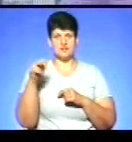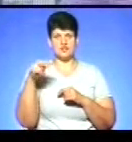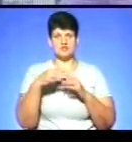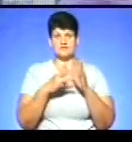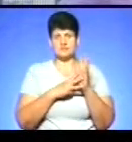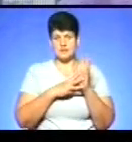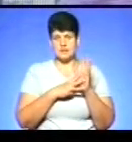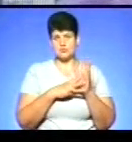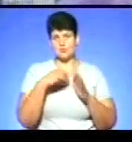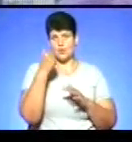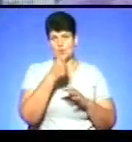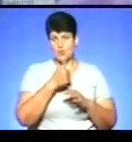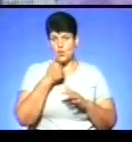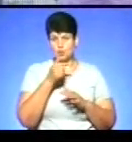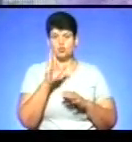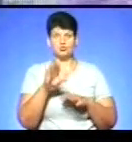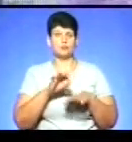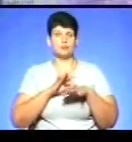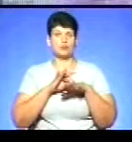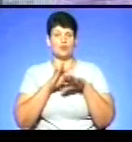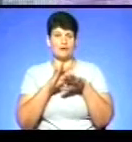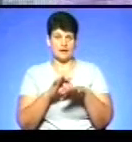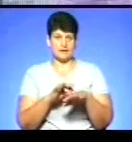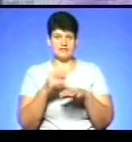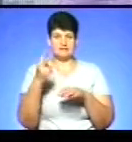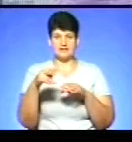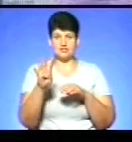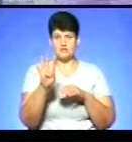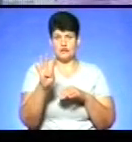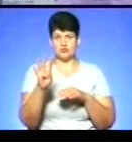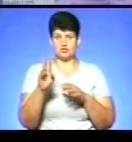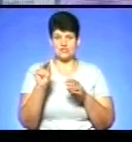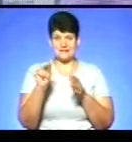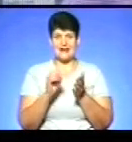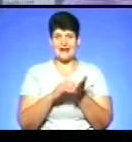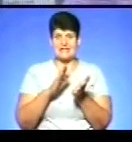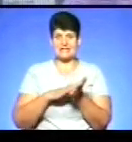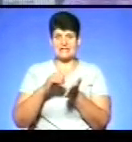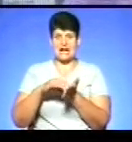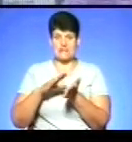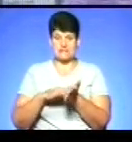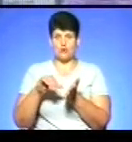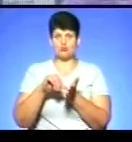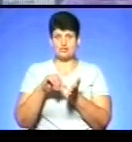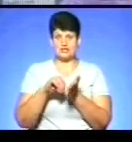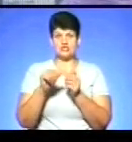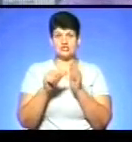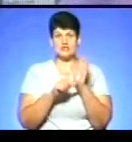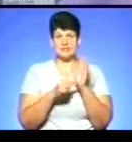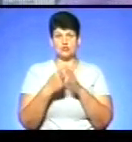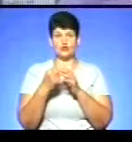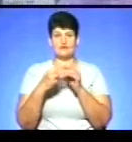водно-моторного союзу. Буде проведено в 24 числа реєстрація учасників із 16 до 18